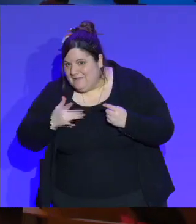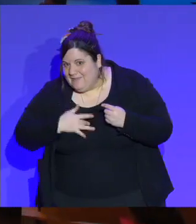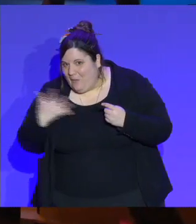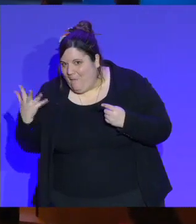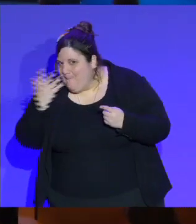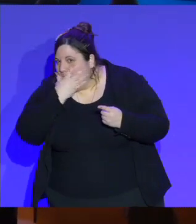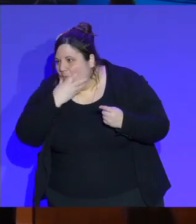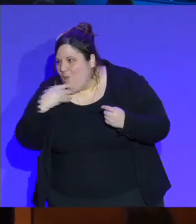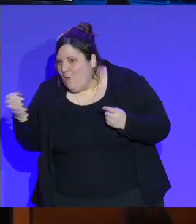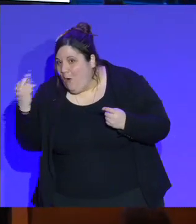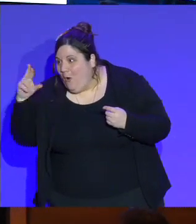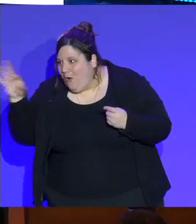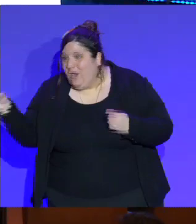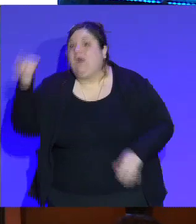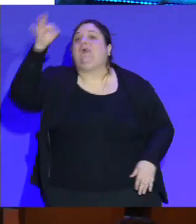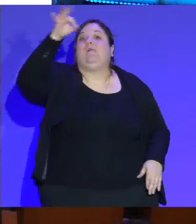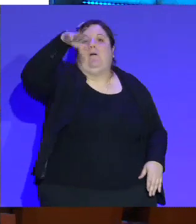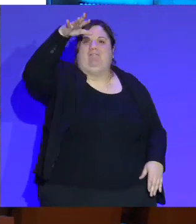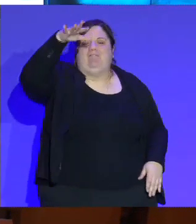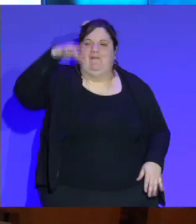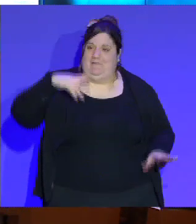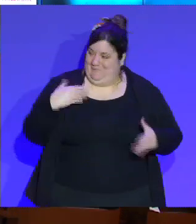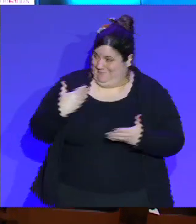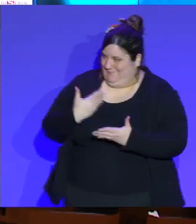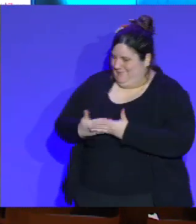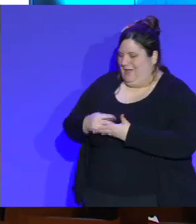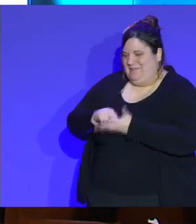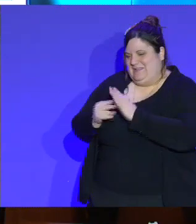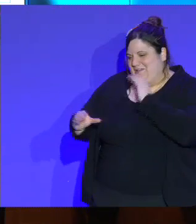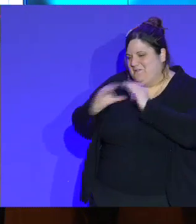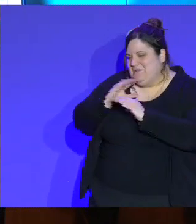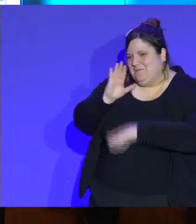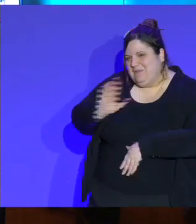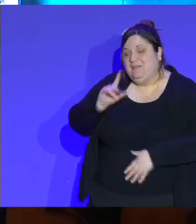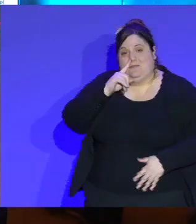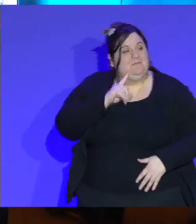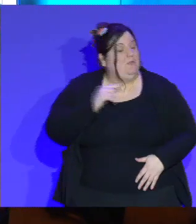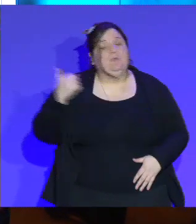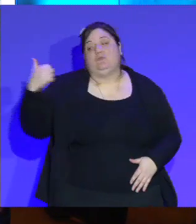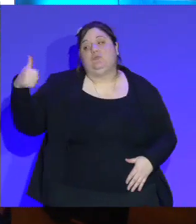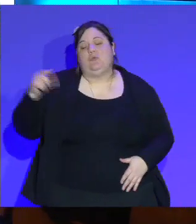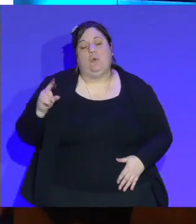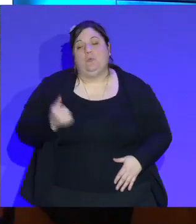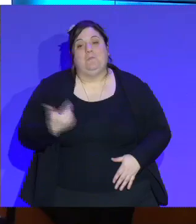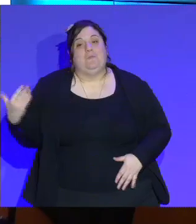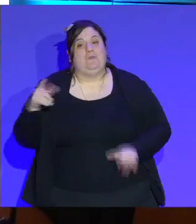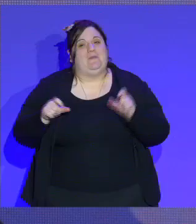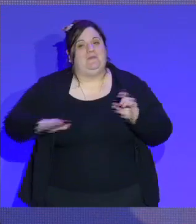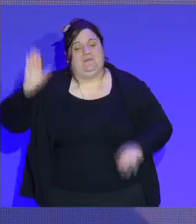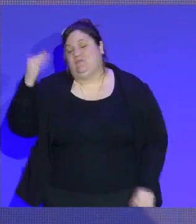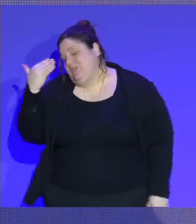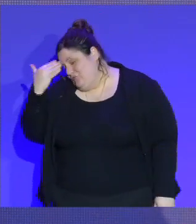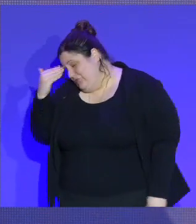Pas comme ça, comme je viens de le faire. Vous n'avez pas été le seul à faire ça ce matin. Je sais bien. Mais c'est parce que c'est... On a eu une discussion avec